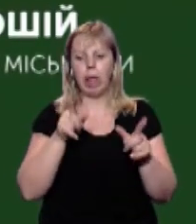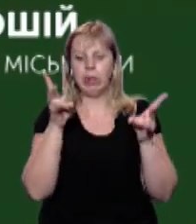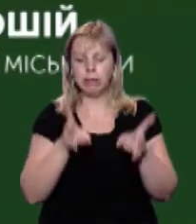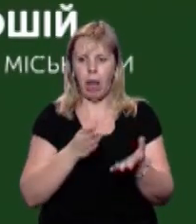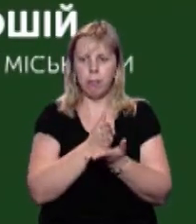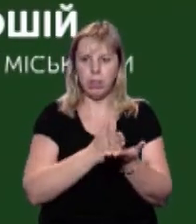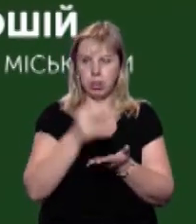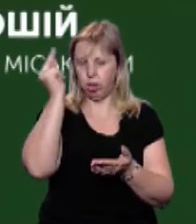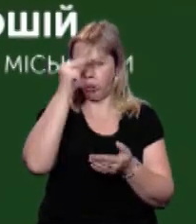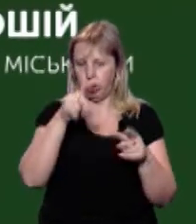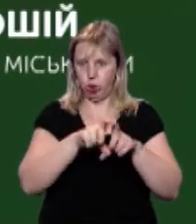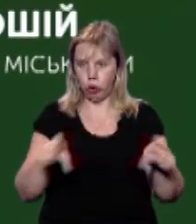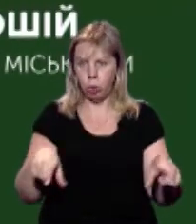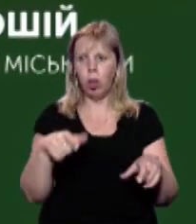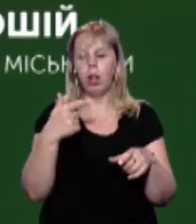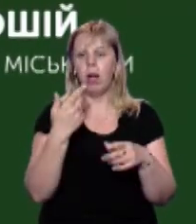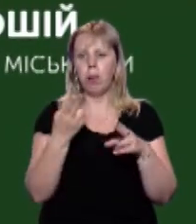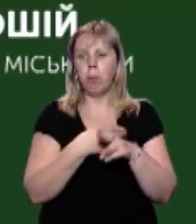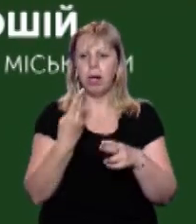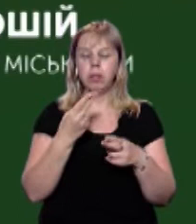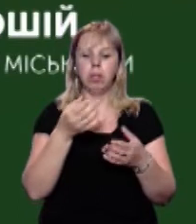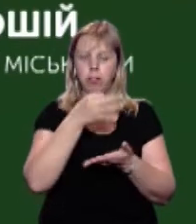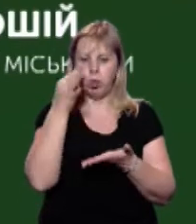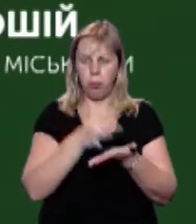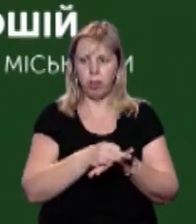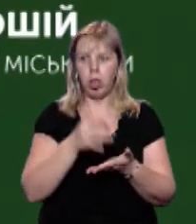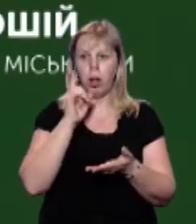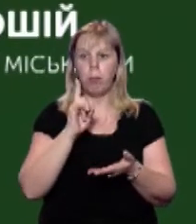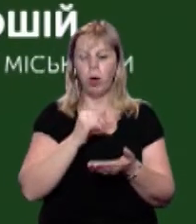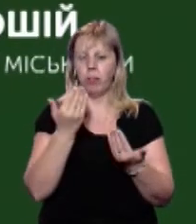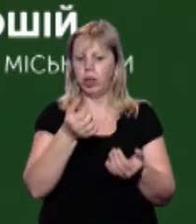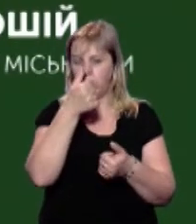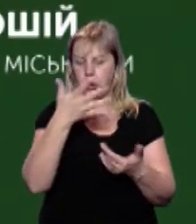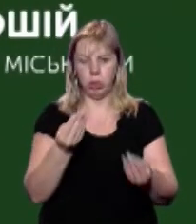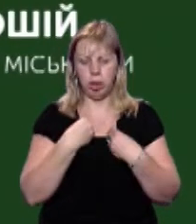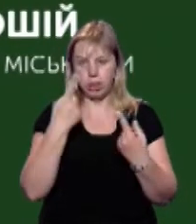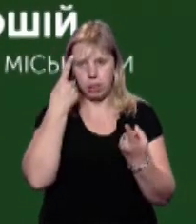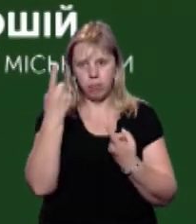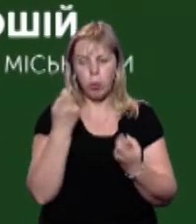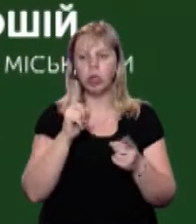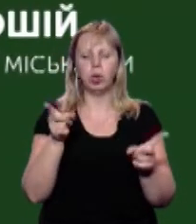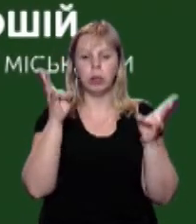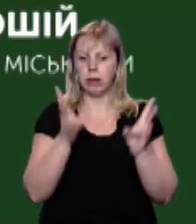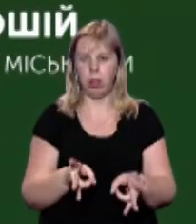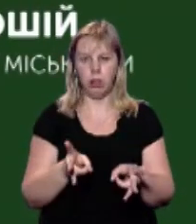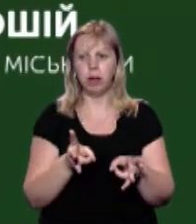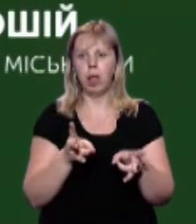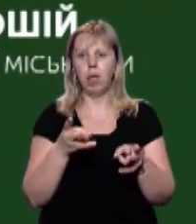адміністрація навчального закладу, яка несе за це все відповідальність. І поки що вони не можуть надати інформацію, що сталося, бо